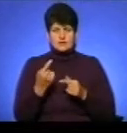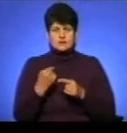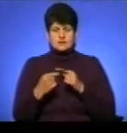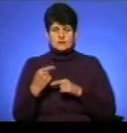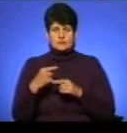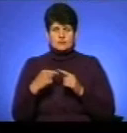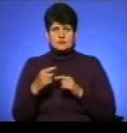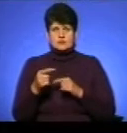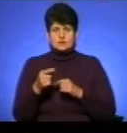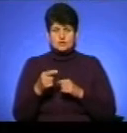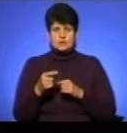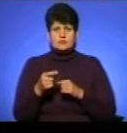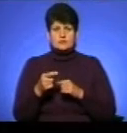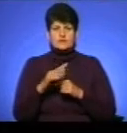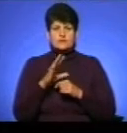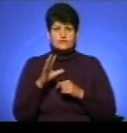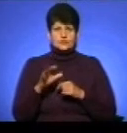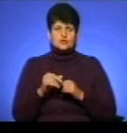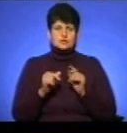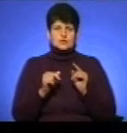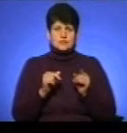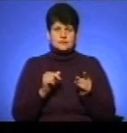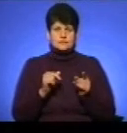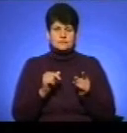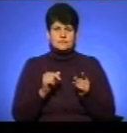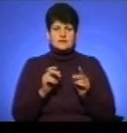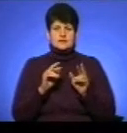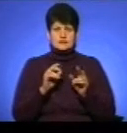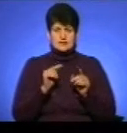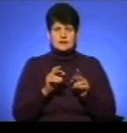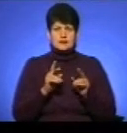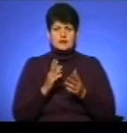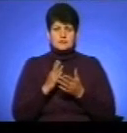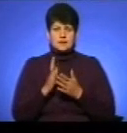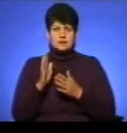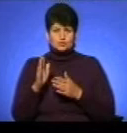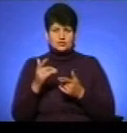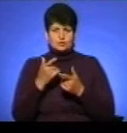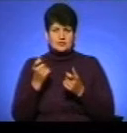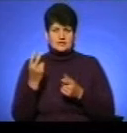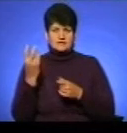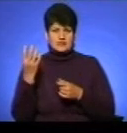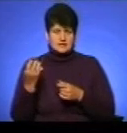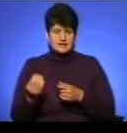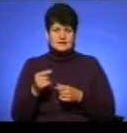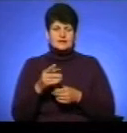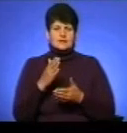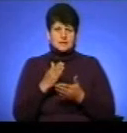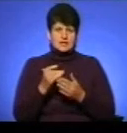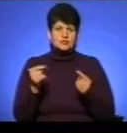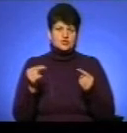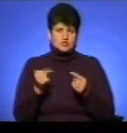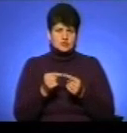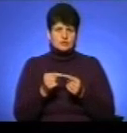в Тернополі сам. Все там, так як має бути, і попереджено за два дні. Там є все чітко